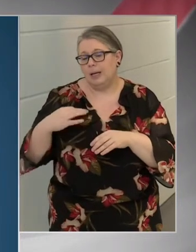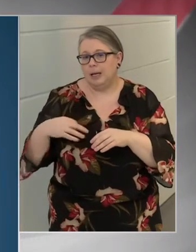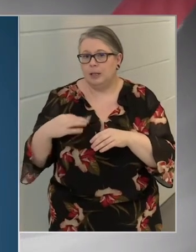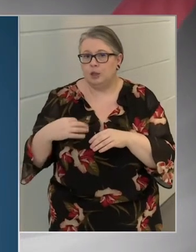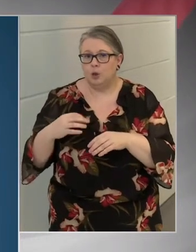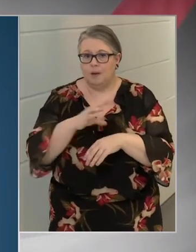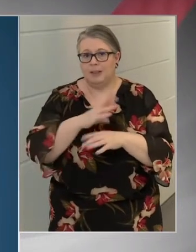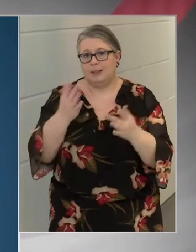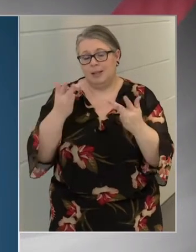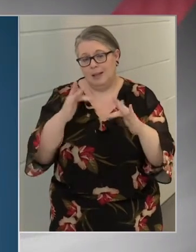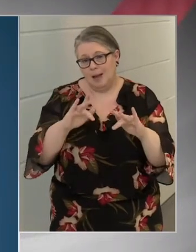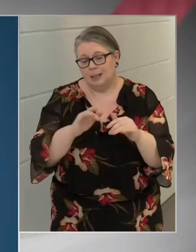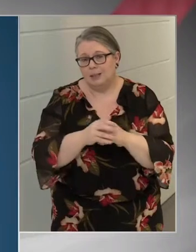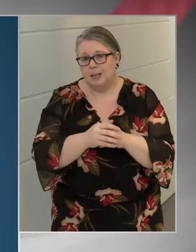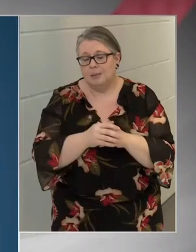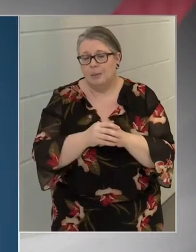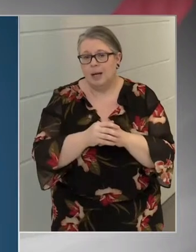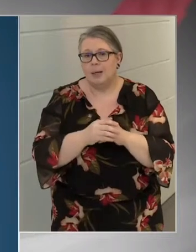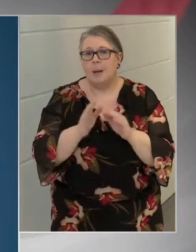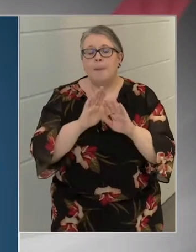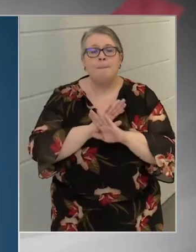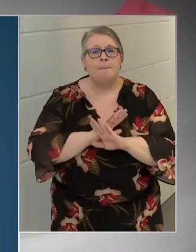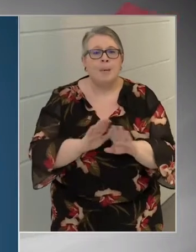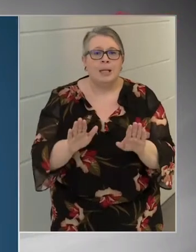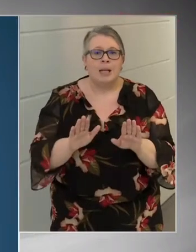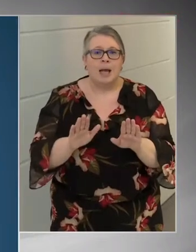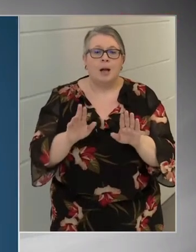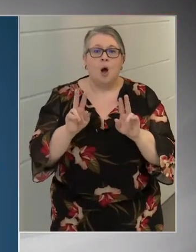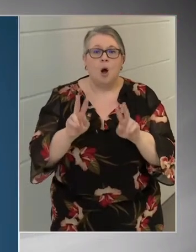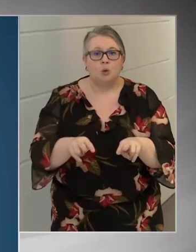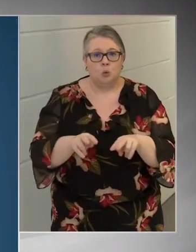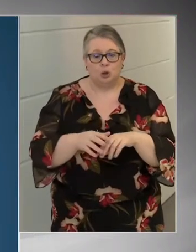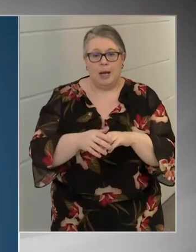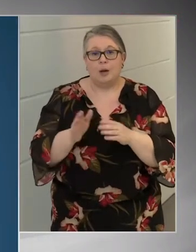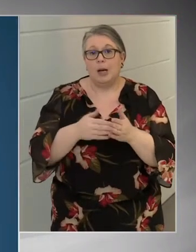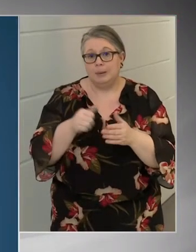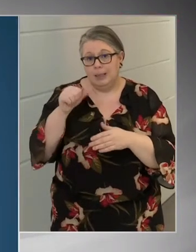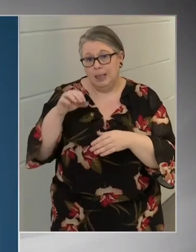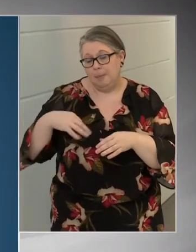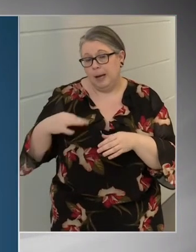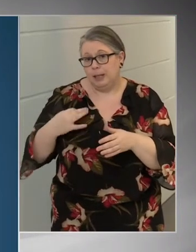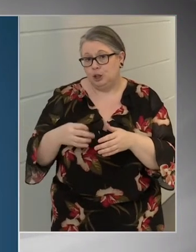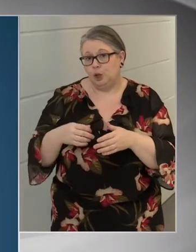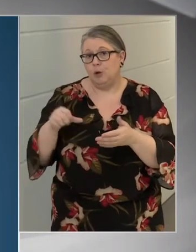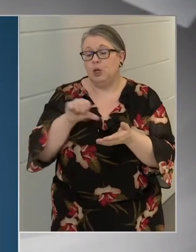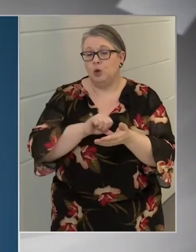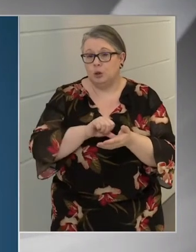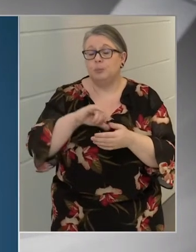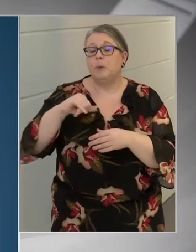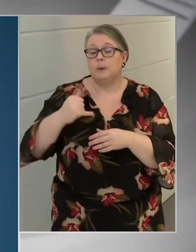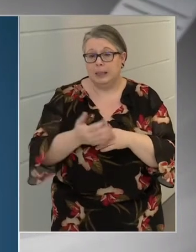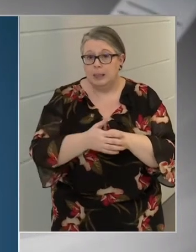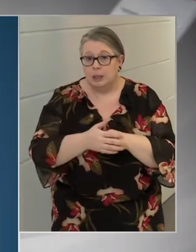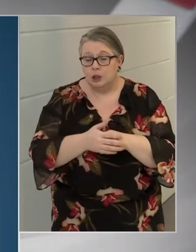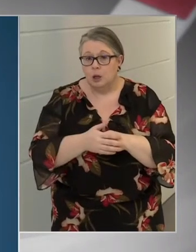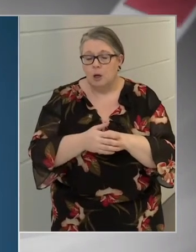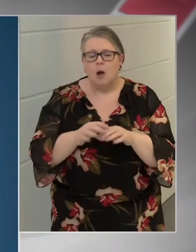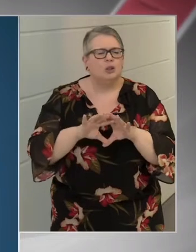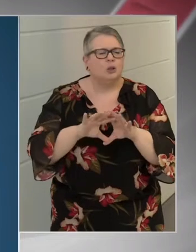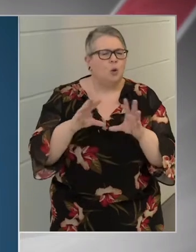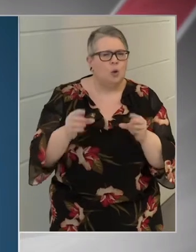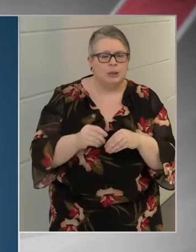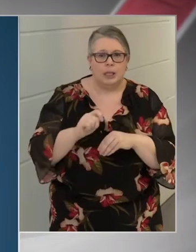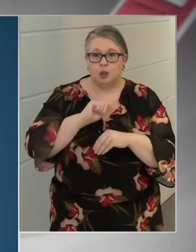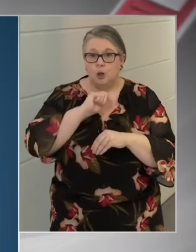veszélyhelyzetben minden hatóság, a Nemzeti Népegészségügyi Központ is, és az összes